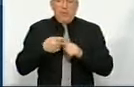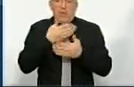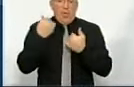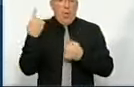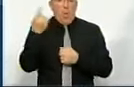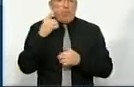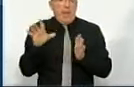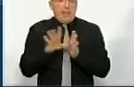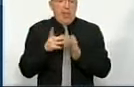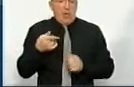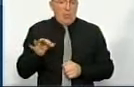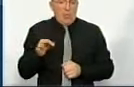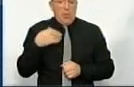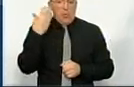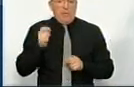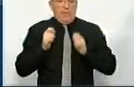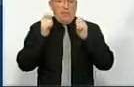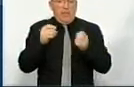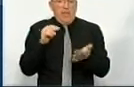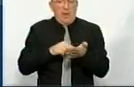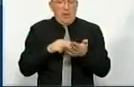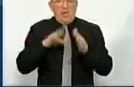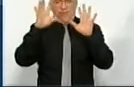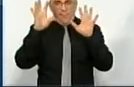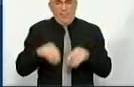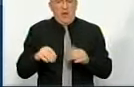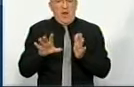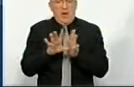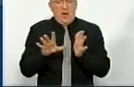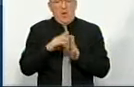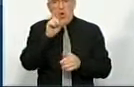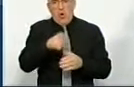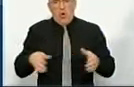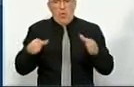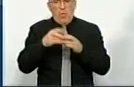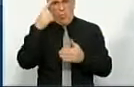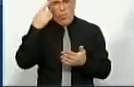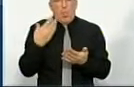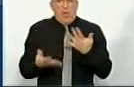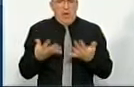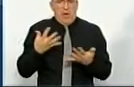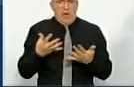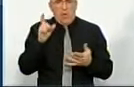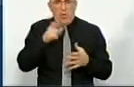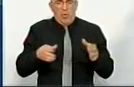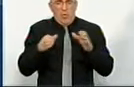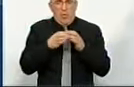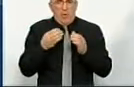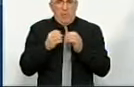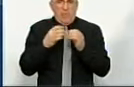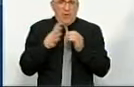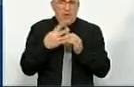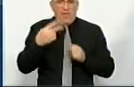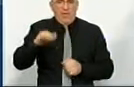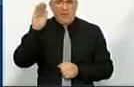з обленерго. Коли виставляють рахунки і відключають від електрики громади. Ви від собі громади, чисельність населення 15